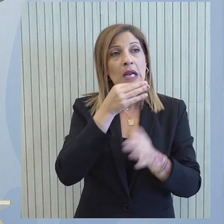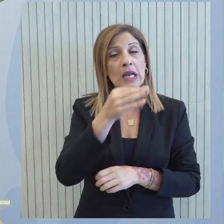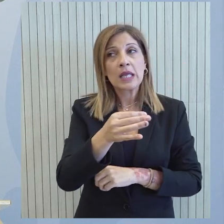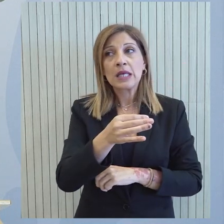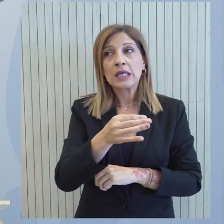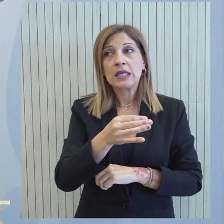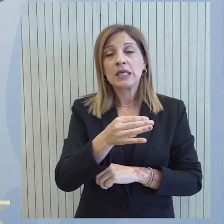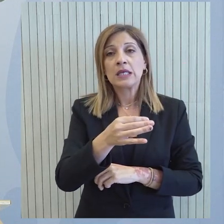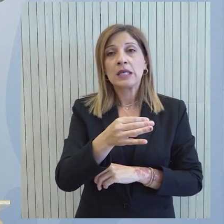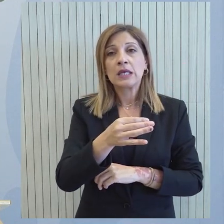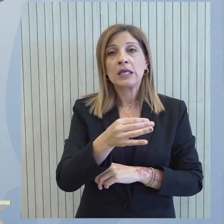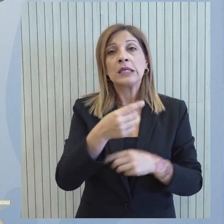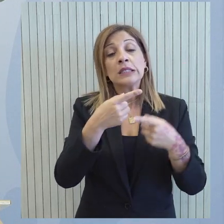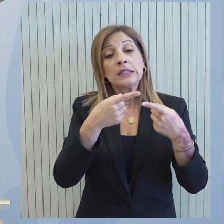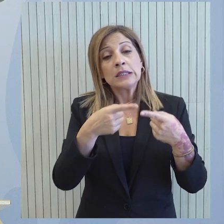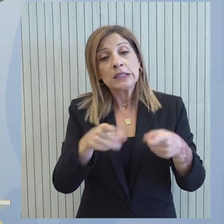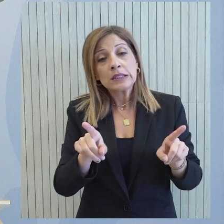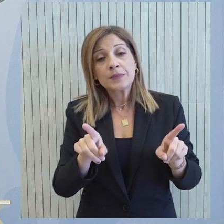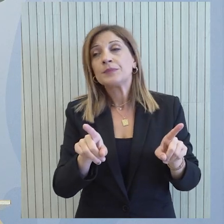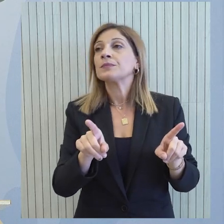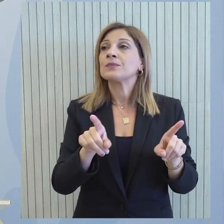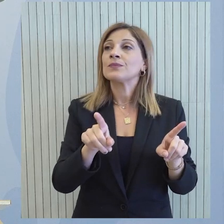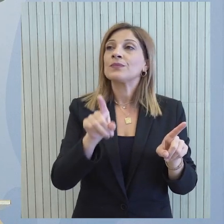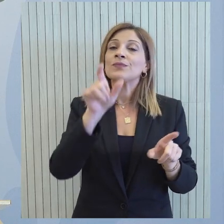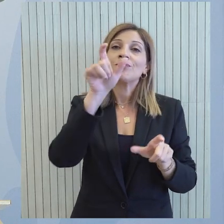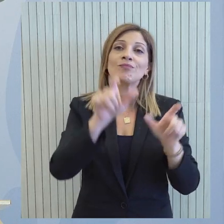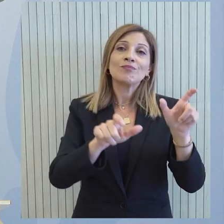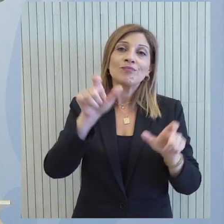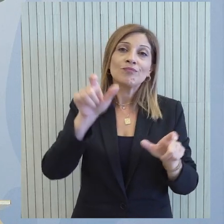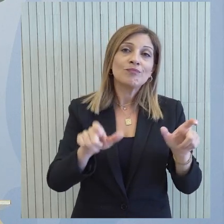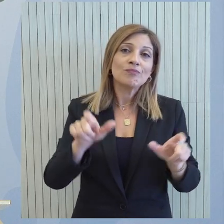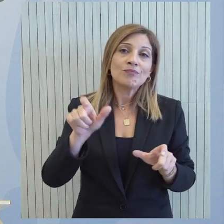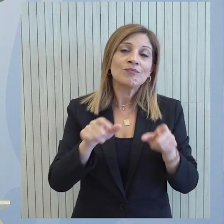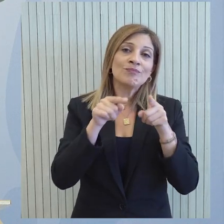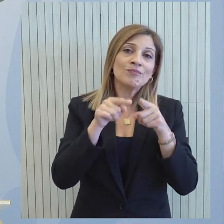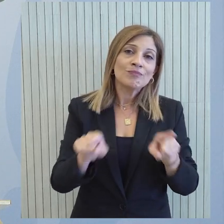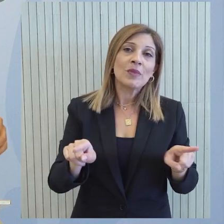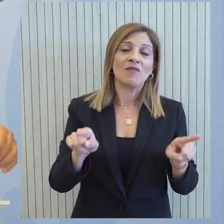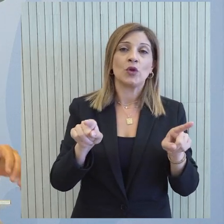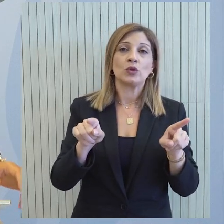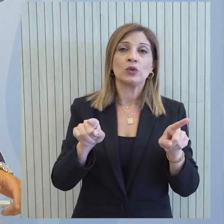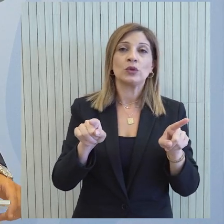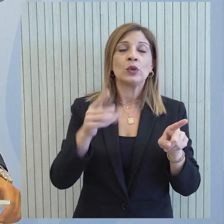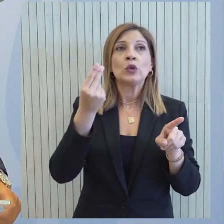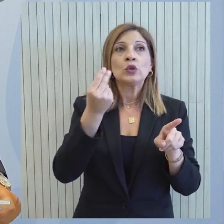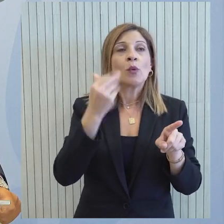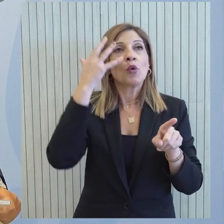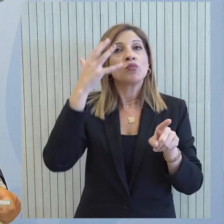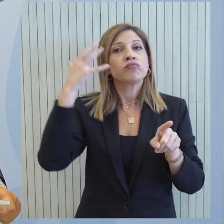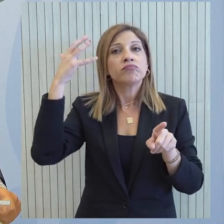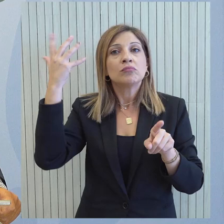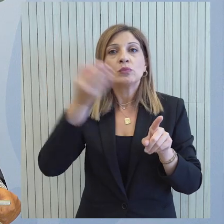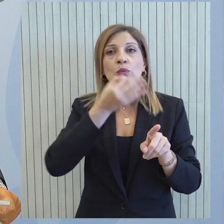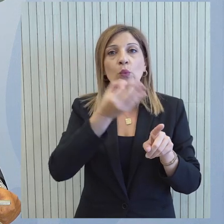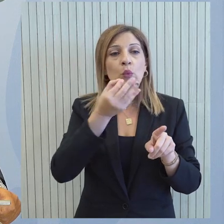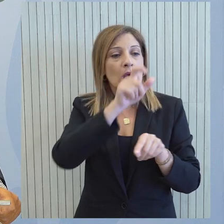σημειώσουμε για ακόμα μια φορά, είναι η διαφοροποίηση ως προς το ύφος και την φιλοσοφία